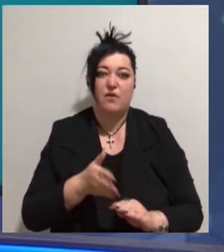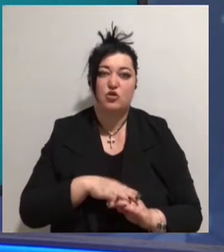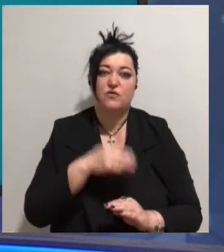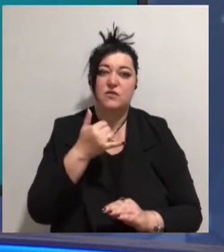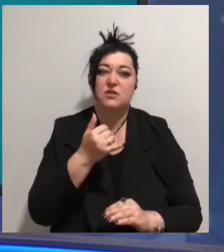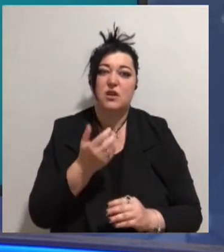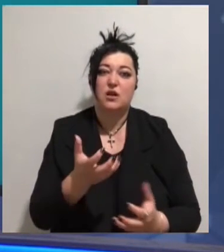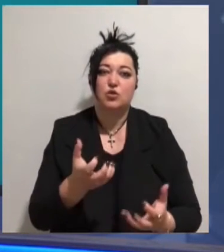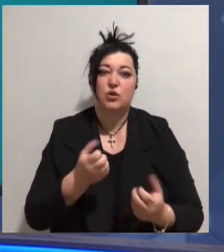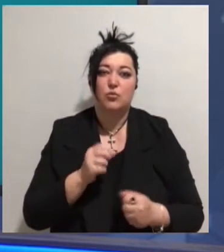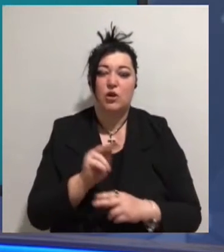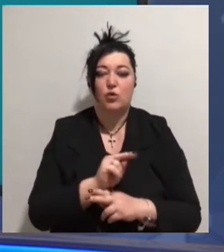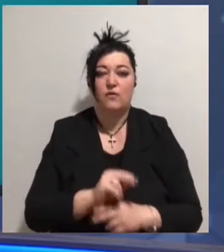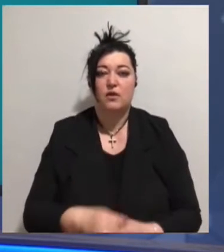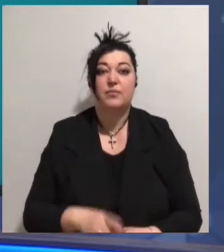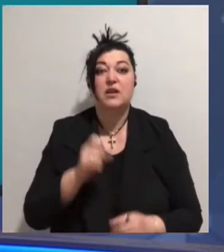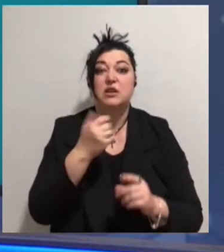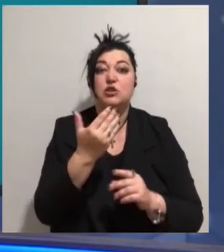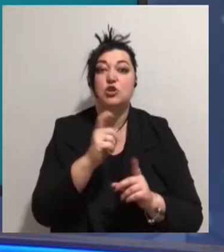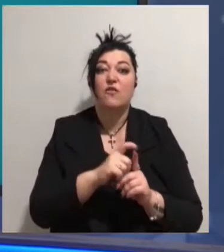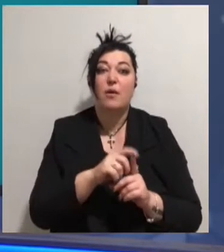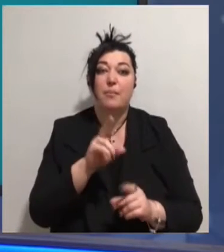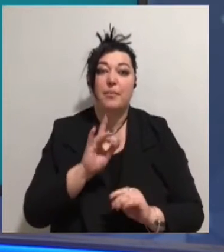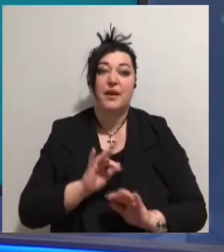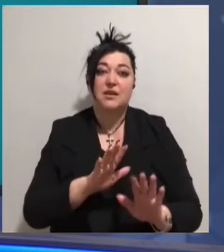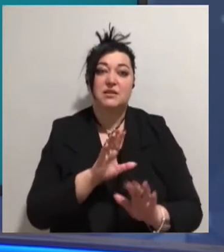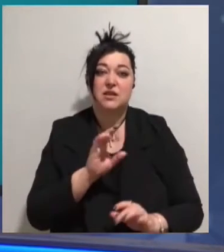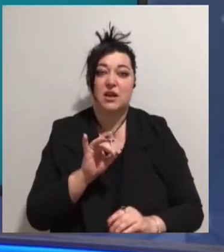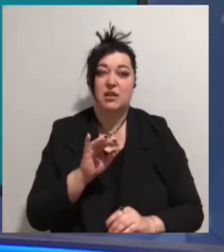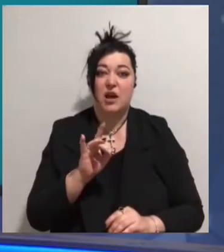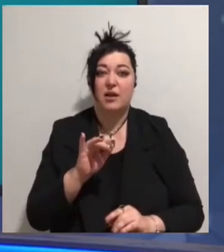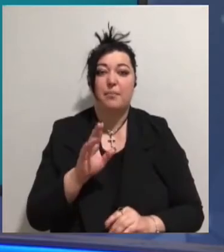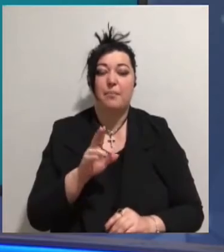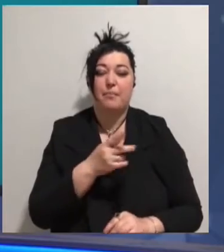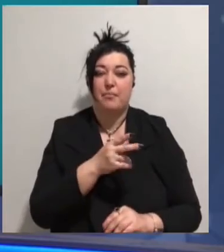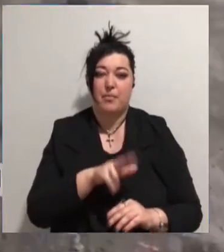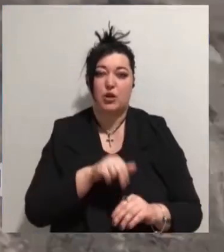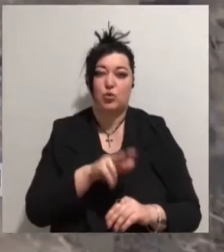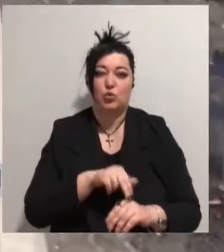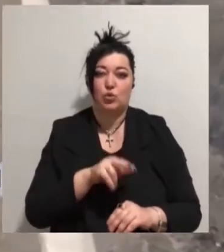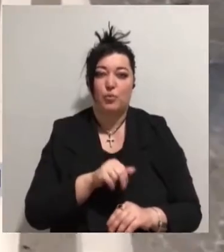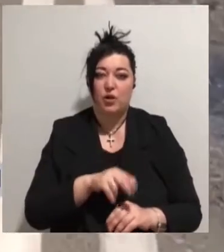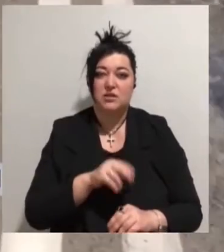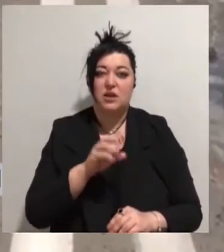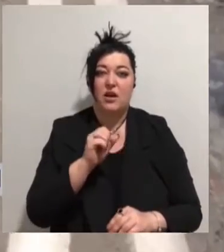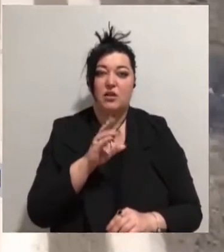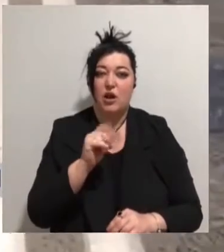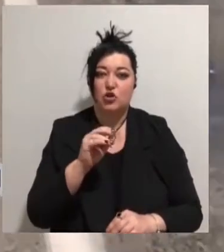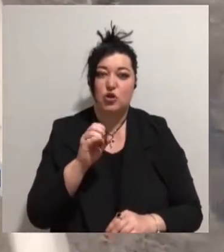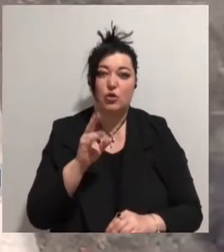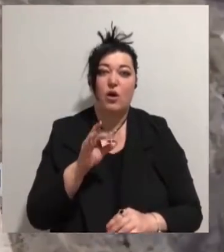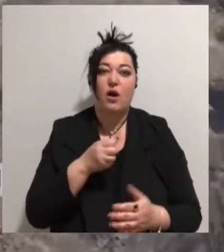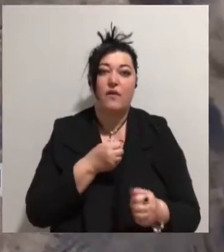За словами прес-секретарки патрульної поліції Одеської області Алли Маченко, аварія стала за участю